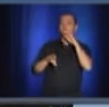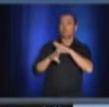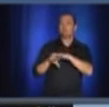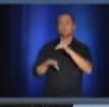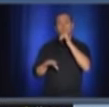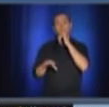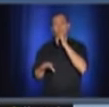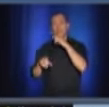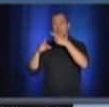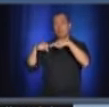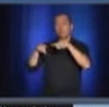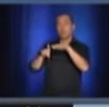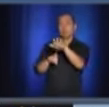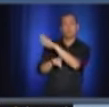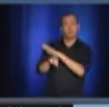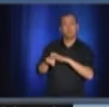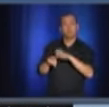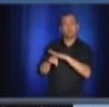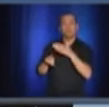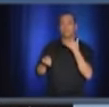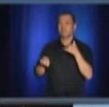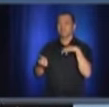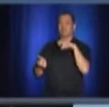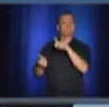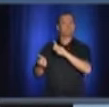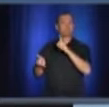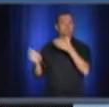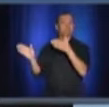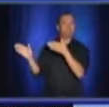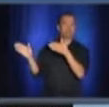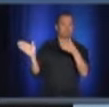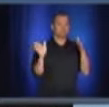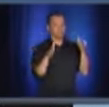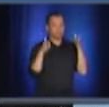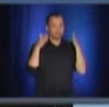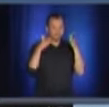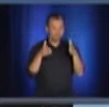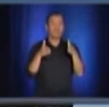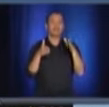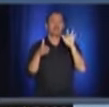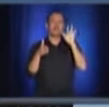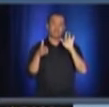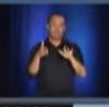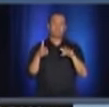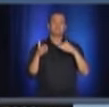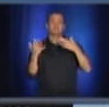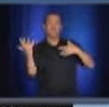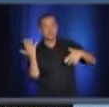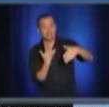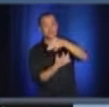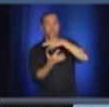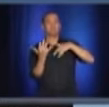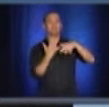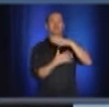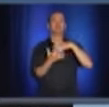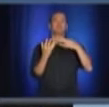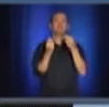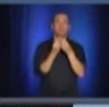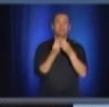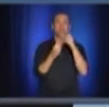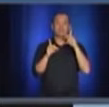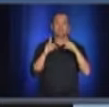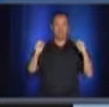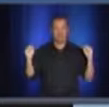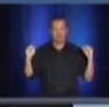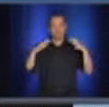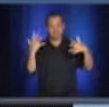on remarque que c'est beaucoup associé au rassemblement d'un nombre un peu plus important de personnes qui ne pas dans un